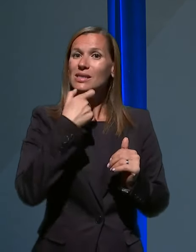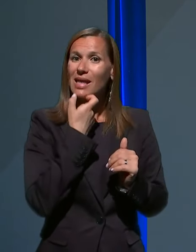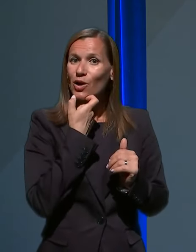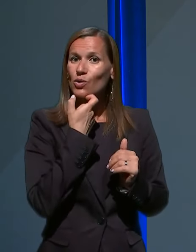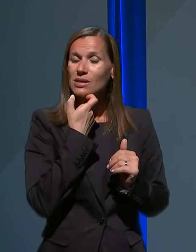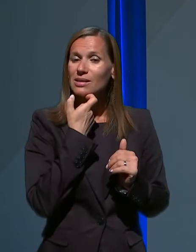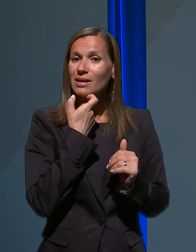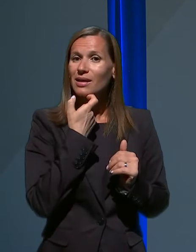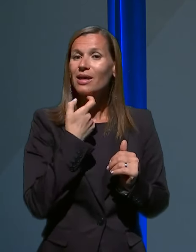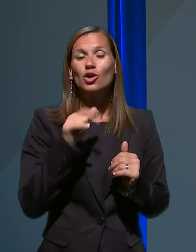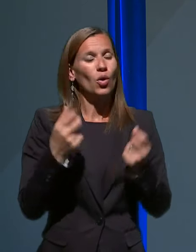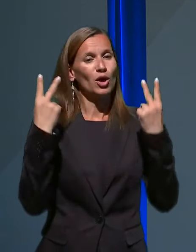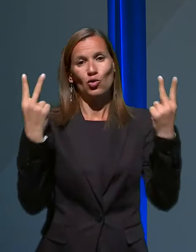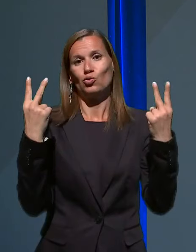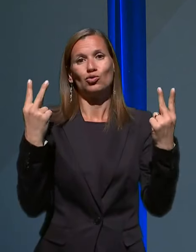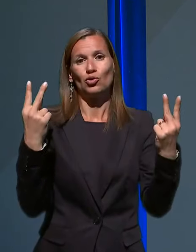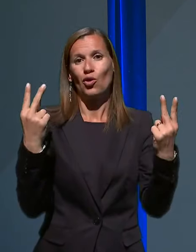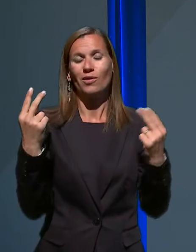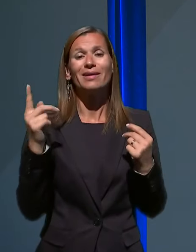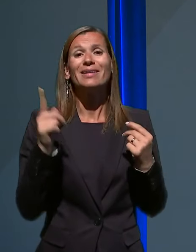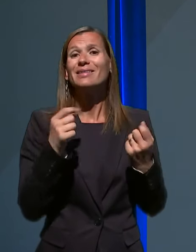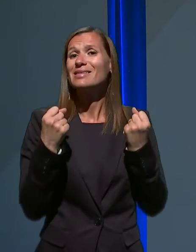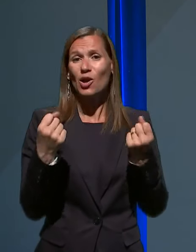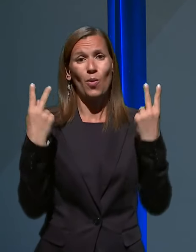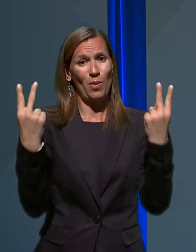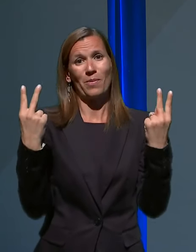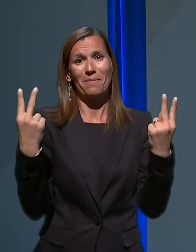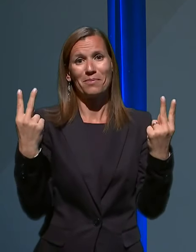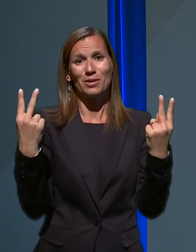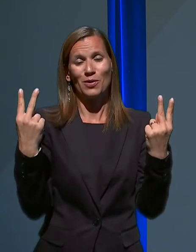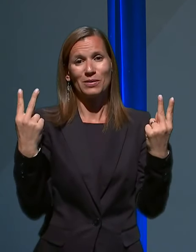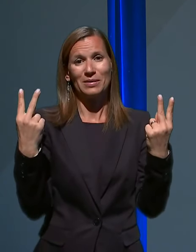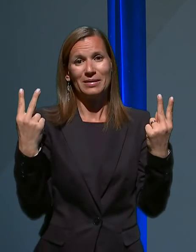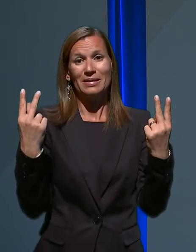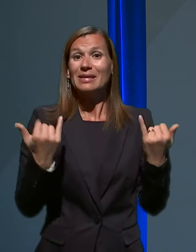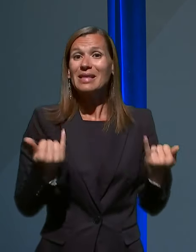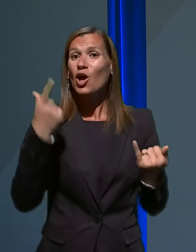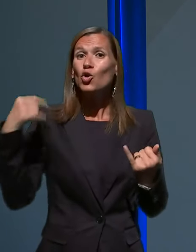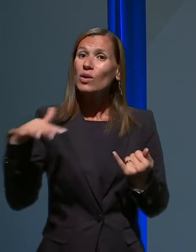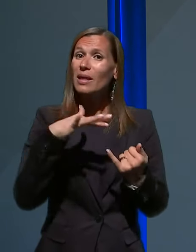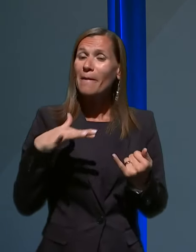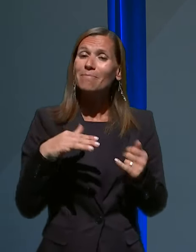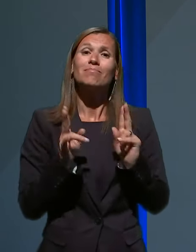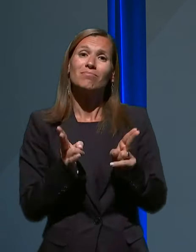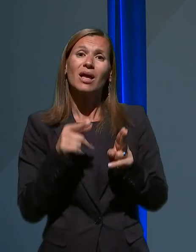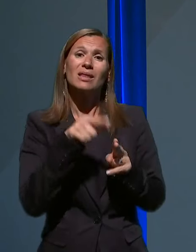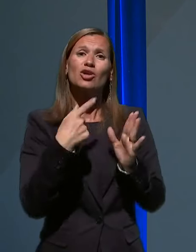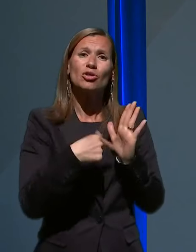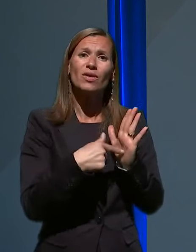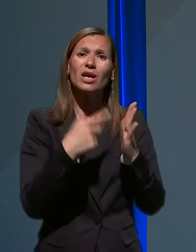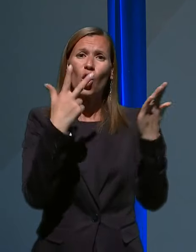je ključno in zelo pomembno. Zdaj ljudem se lahko ta številko 68